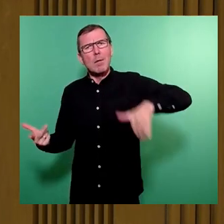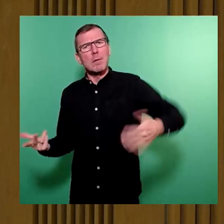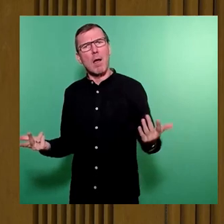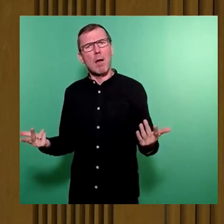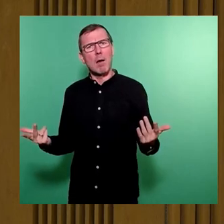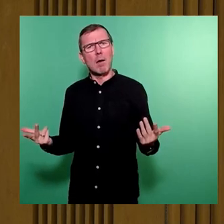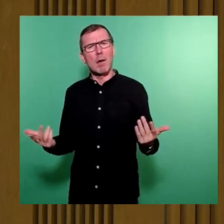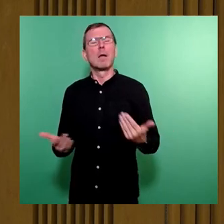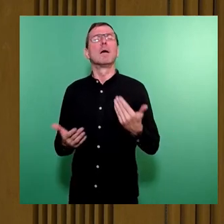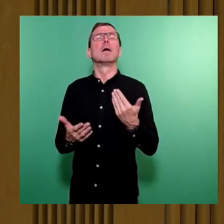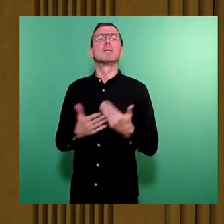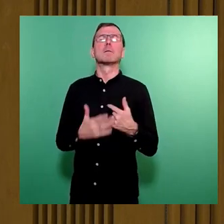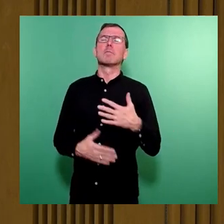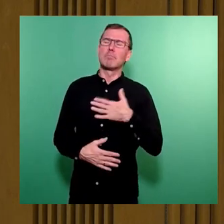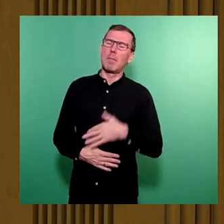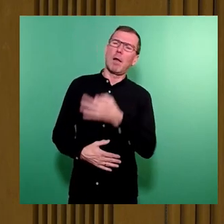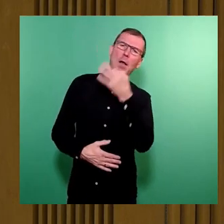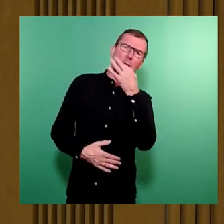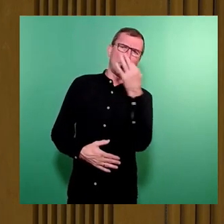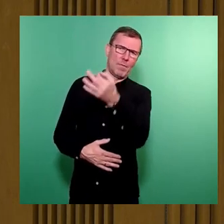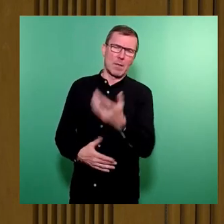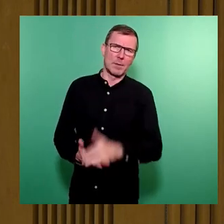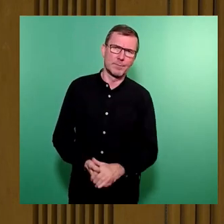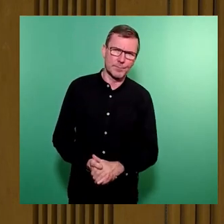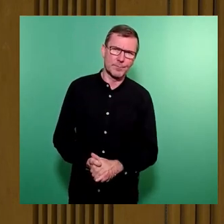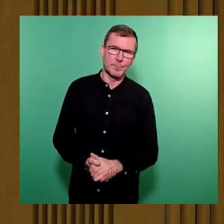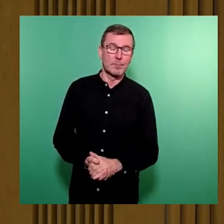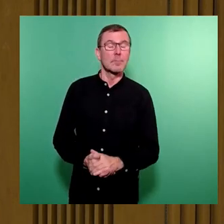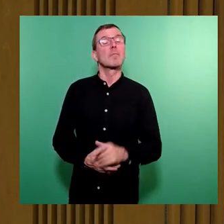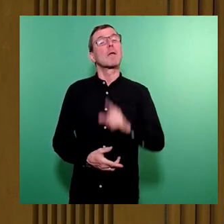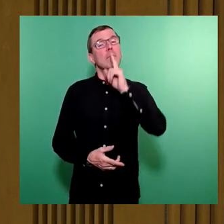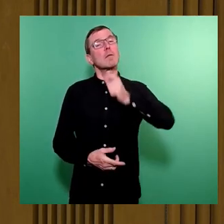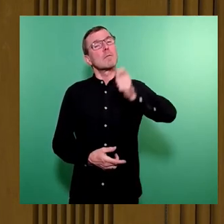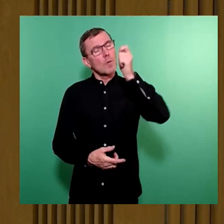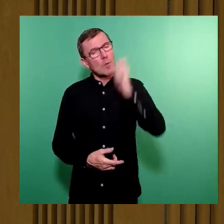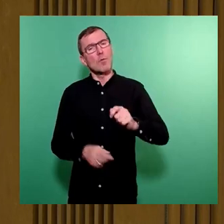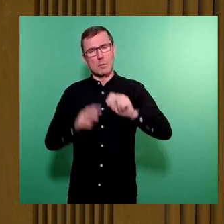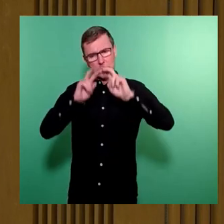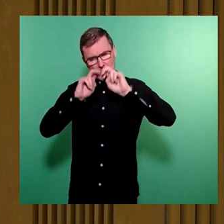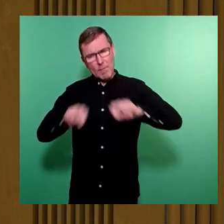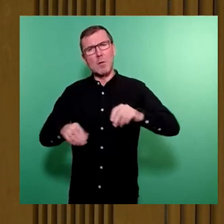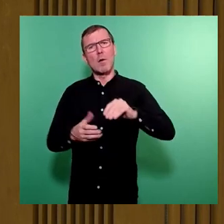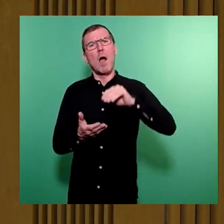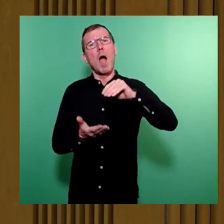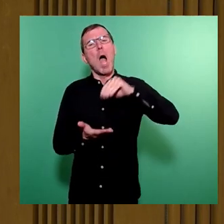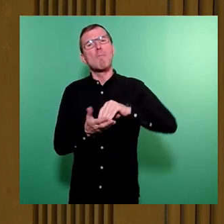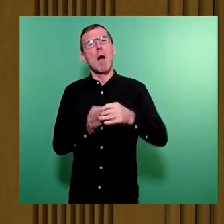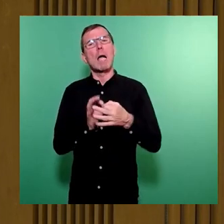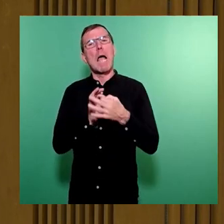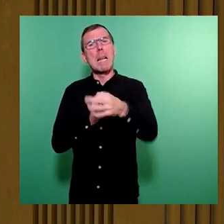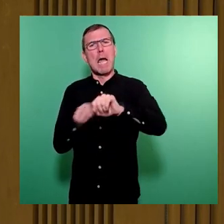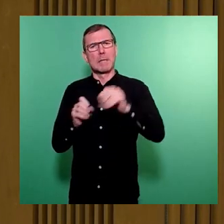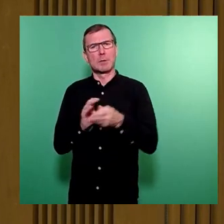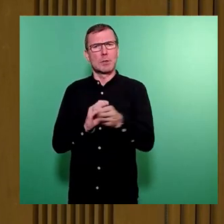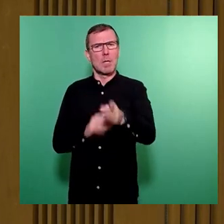Deswegen möchte ich erstens fragen, wann denn jetzt mit einer Evaluierung des Parkleitsystems gerechnet werden